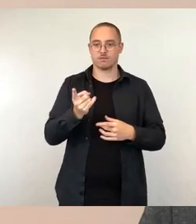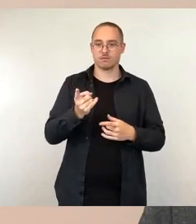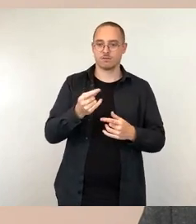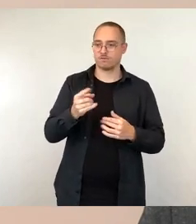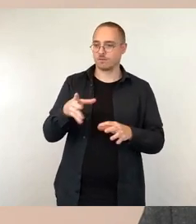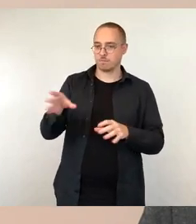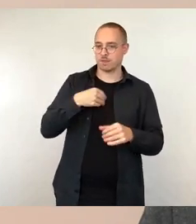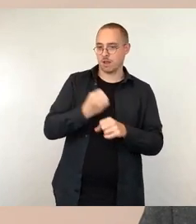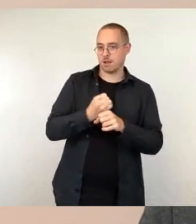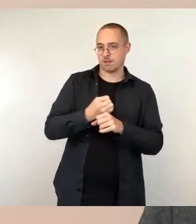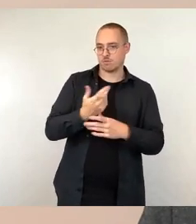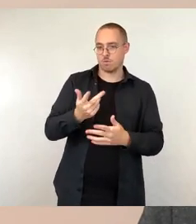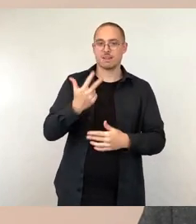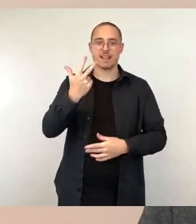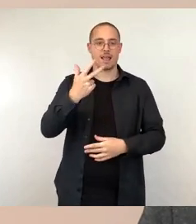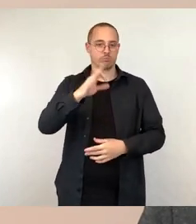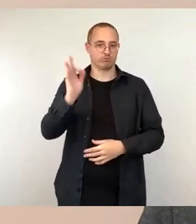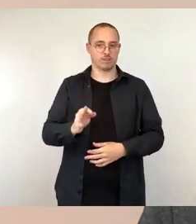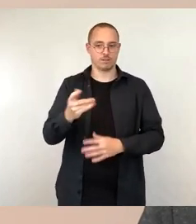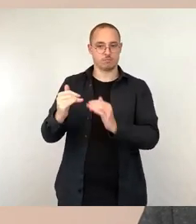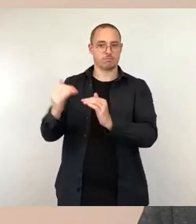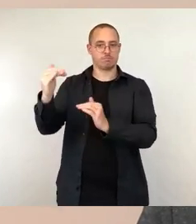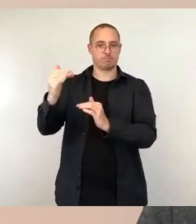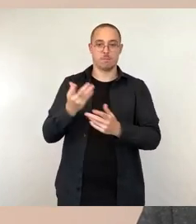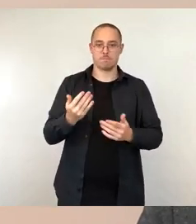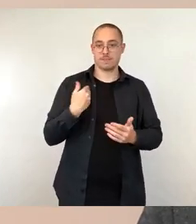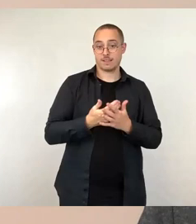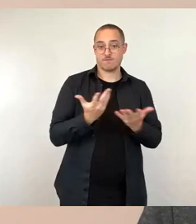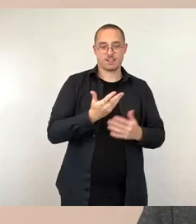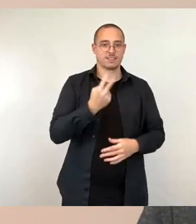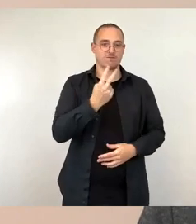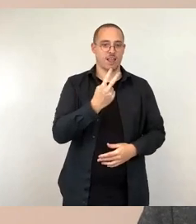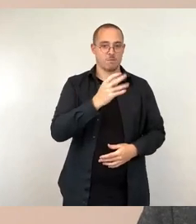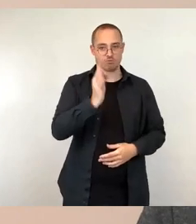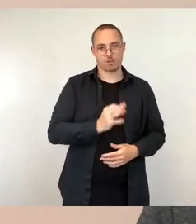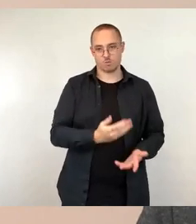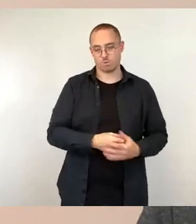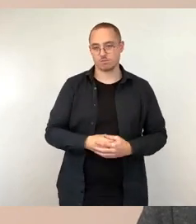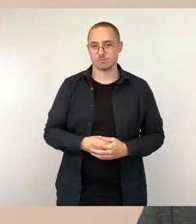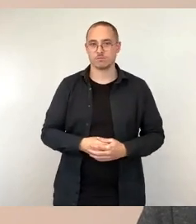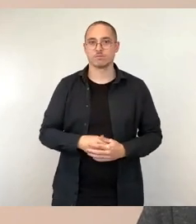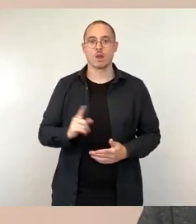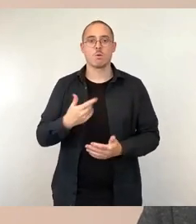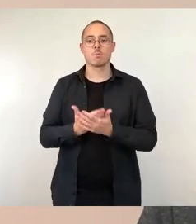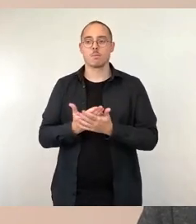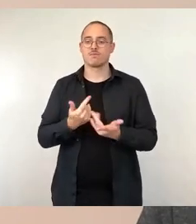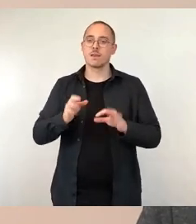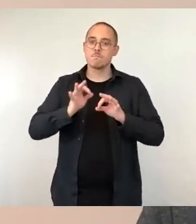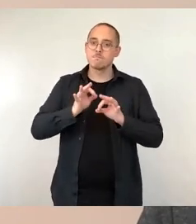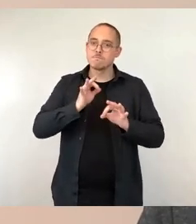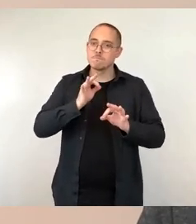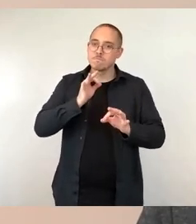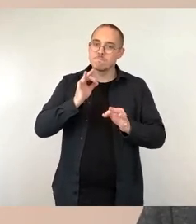hausinterne Förderung der besonders leistungsbegabten Schüler abschaffen und hätte mehr 30-minütigen